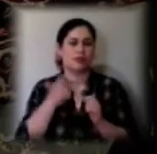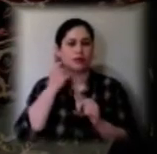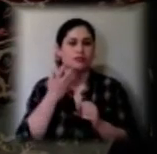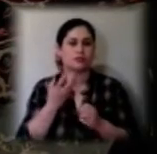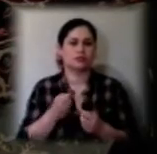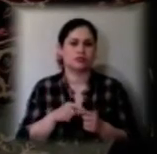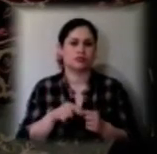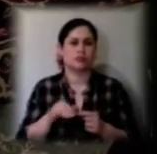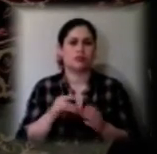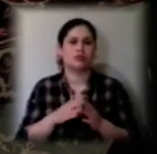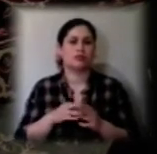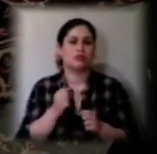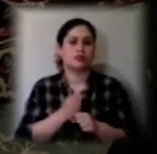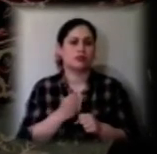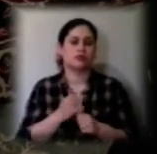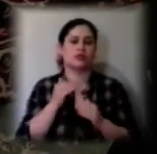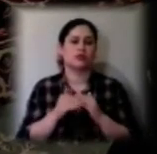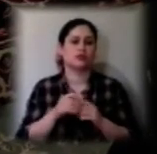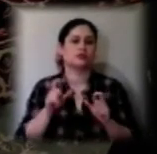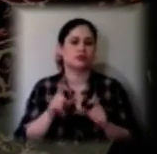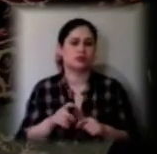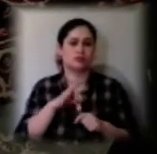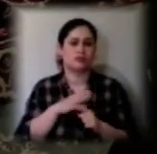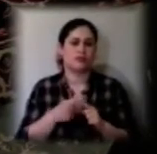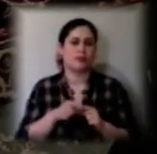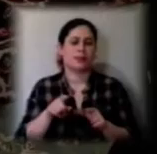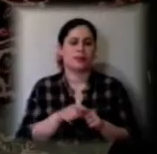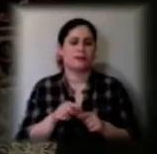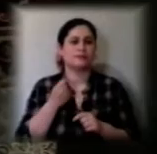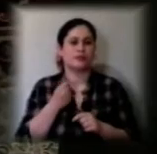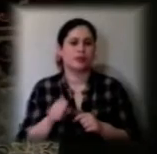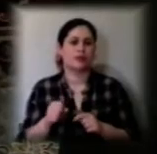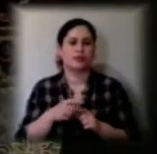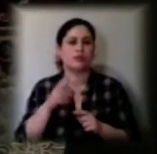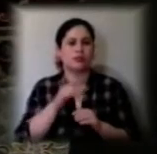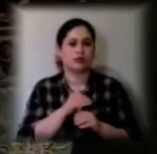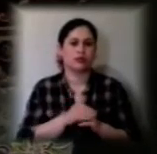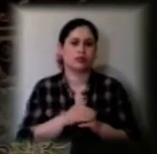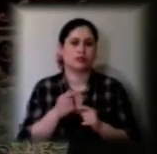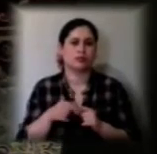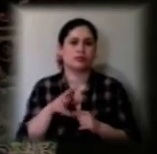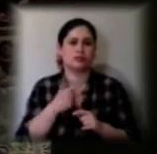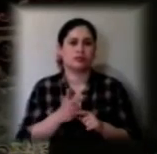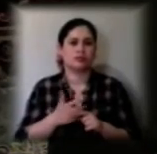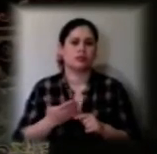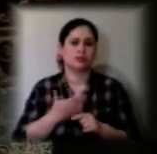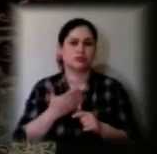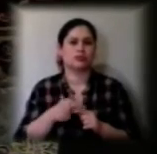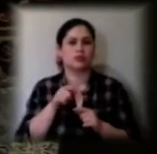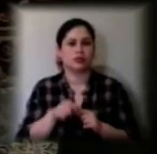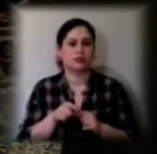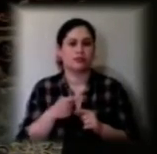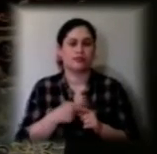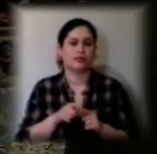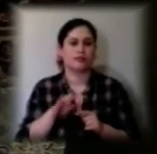хаті робив і на крищі сидів, був таким бойовим молодцом. Ми дуже пишаємося ним, тому що він